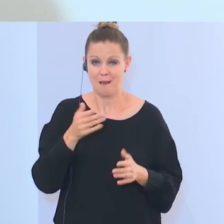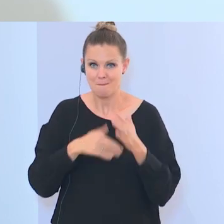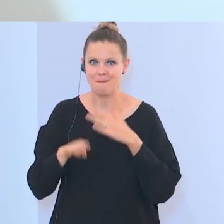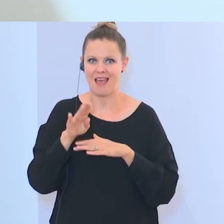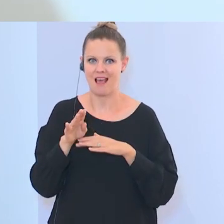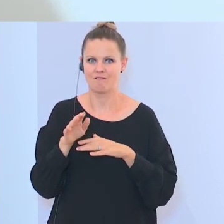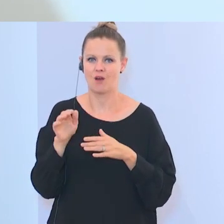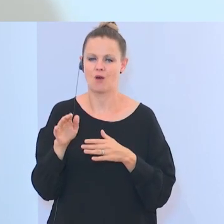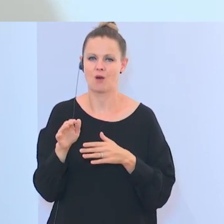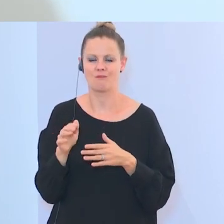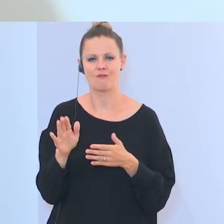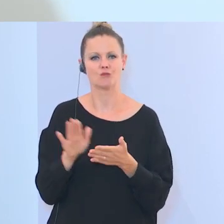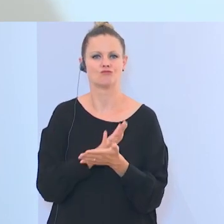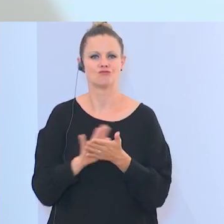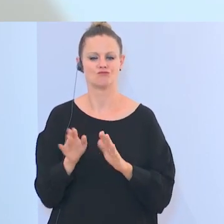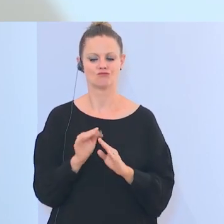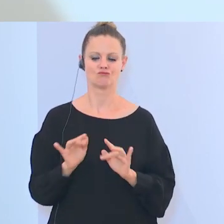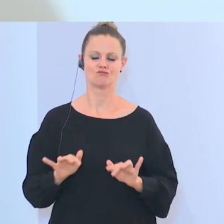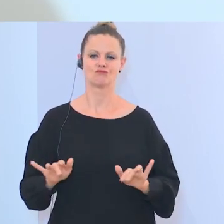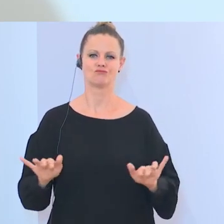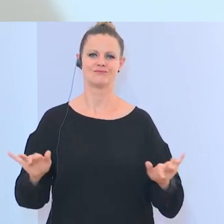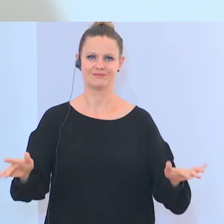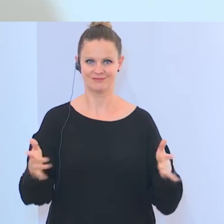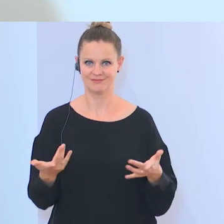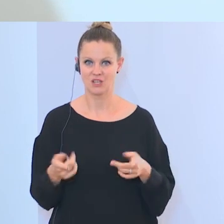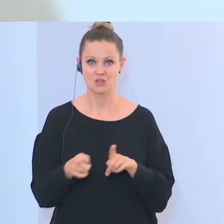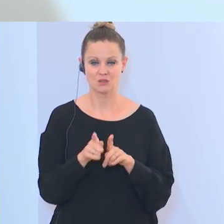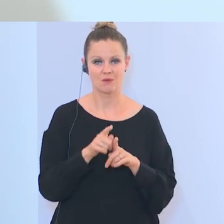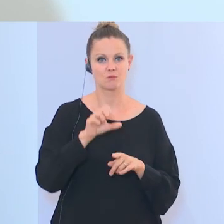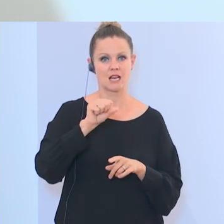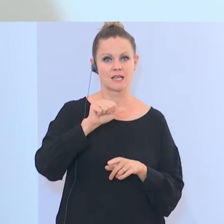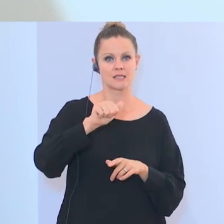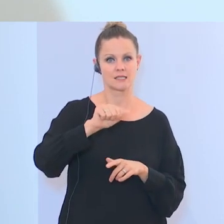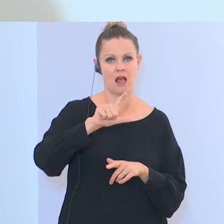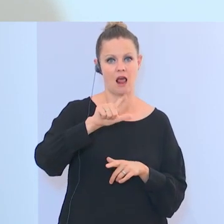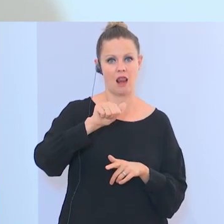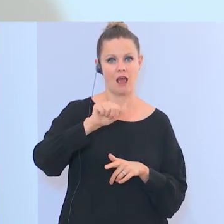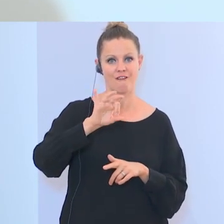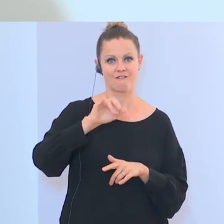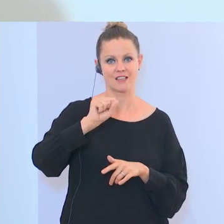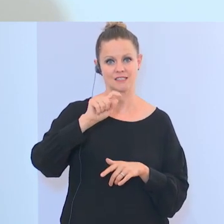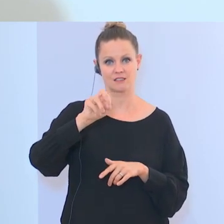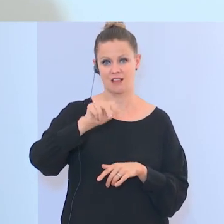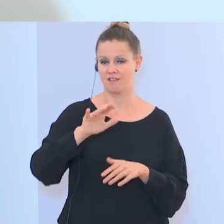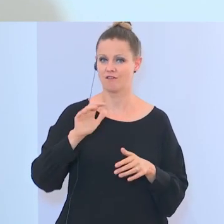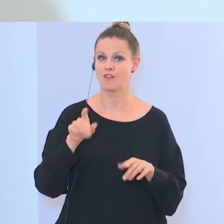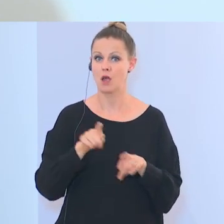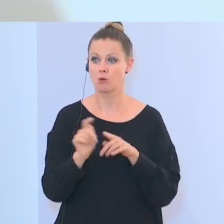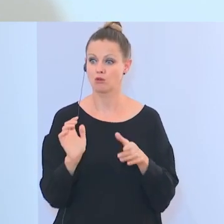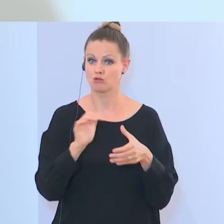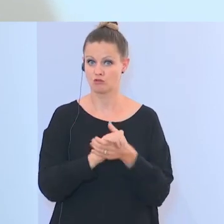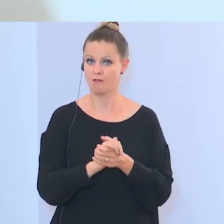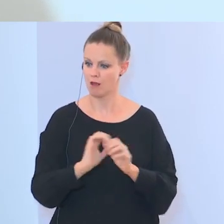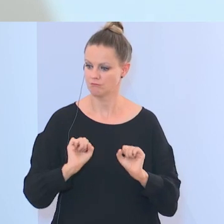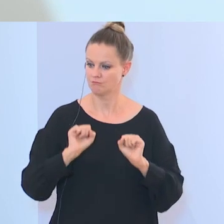muslimische Bruderschaft, seien es die Salafisten, sie engagieren sich für ein Programm